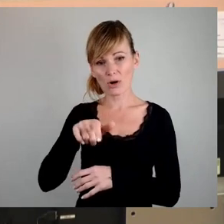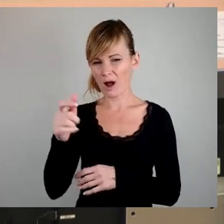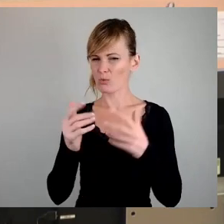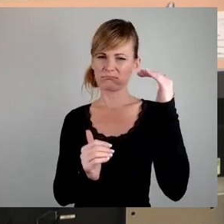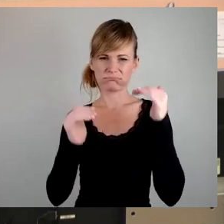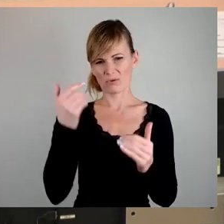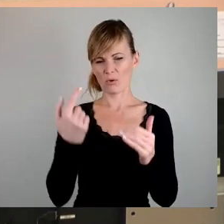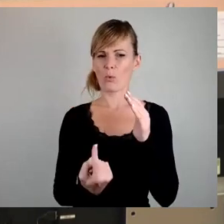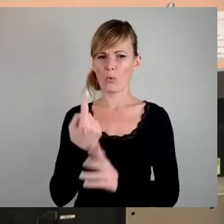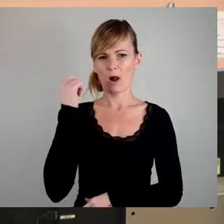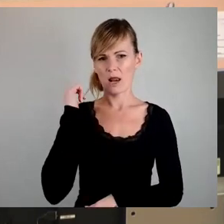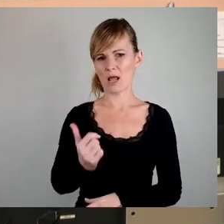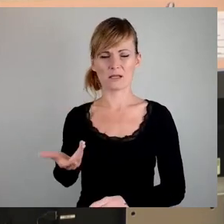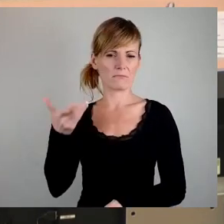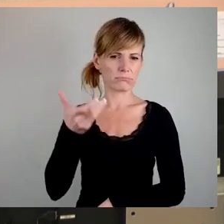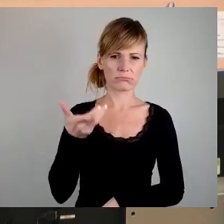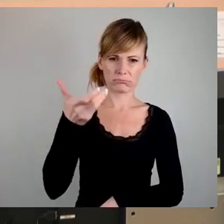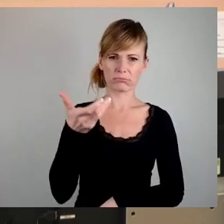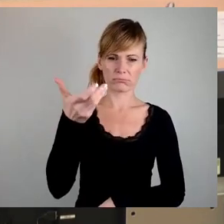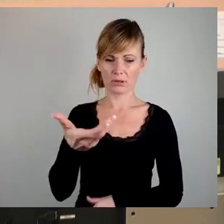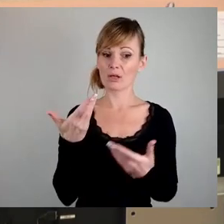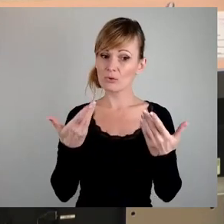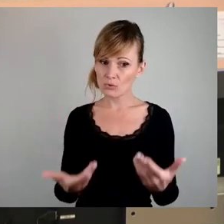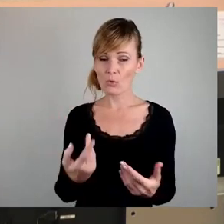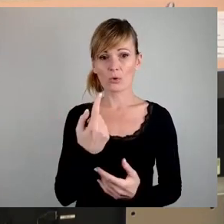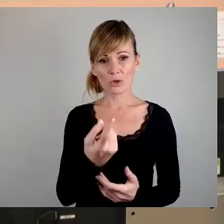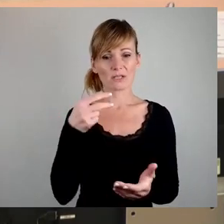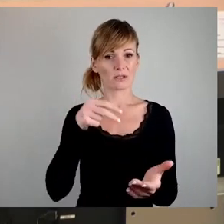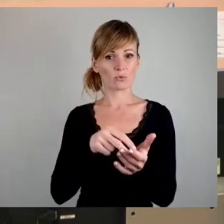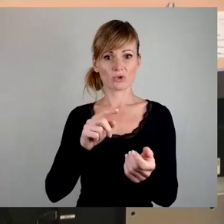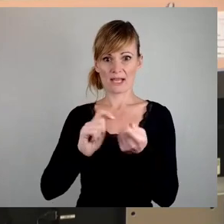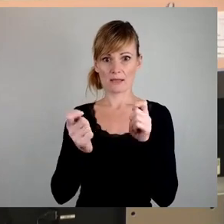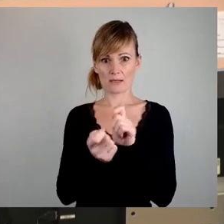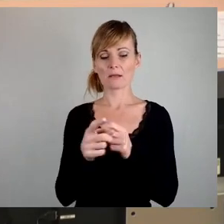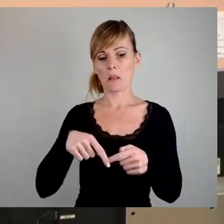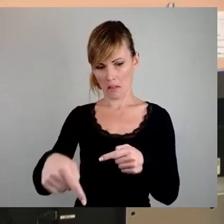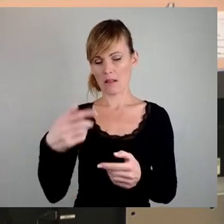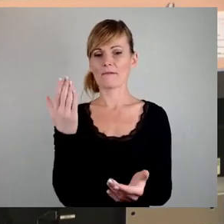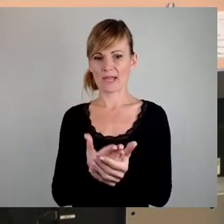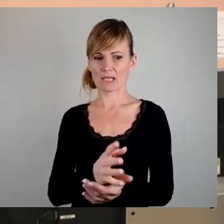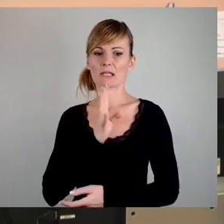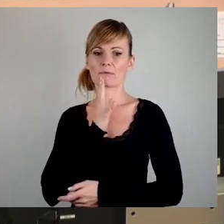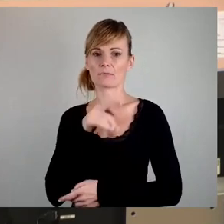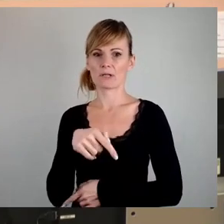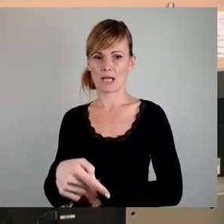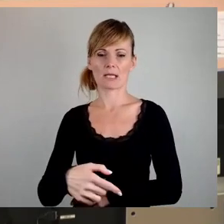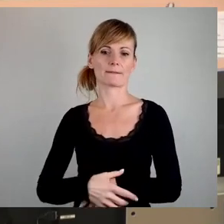Lasten aufbürdet und verhindert, dass sich an diesem Zustand, ich komme zum Ende, daran etwas wesentlich ändert.